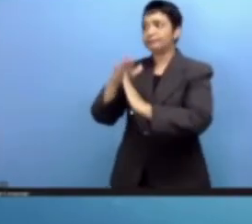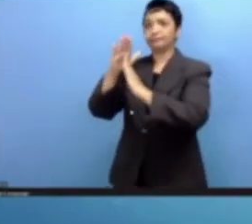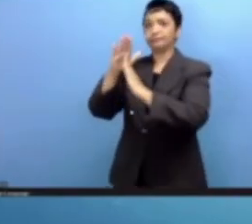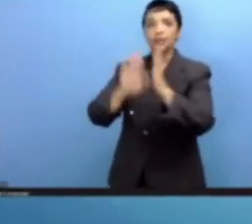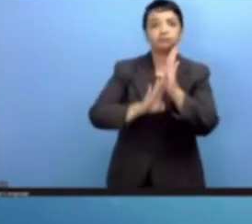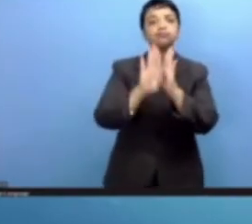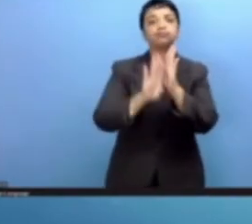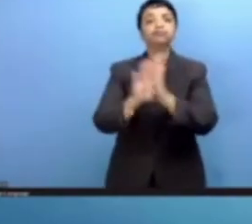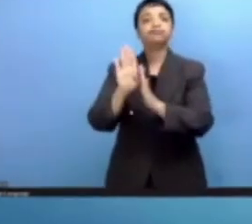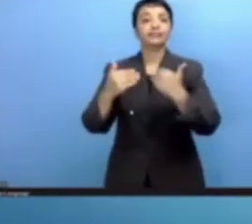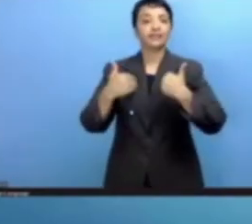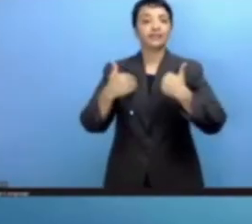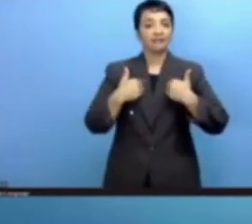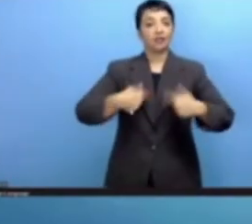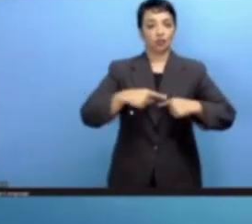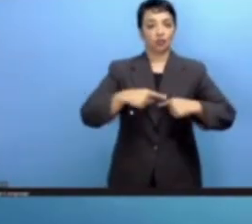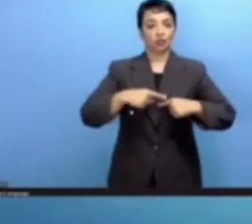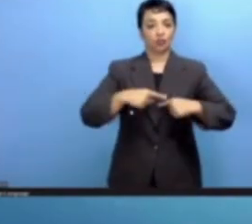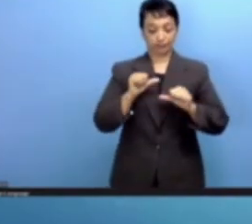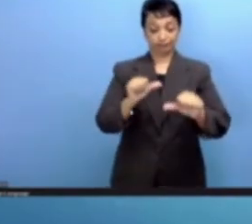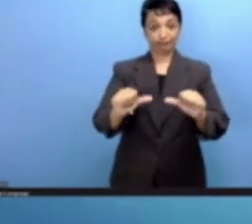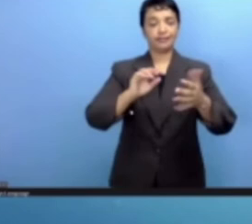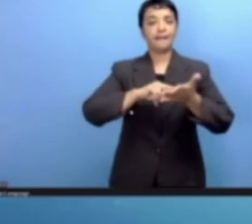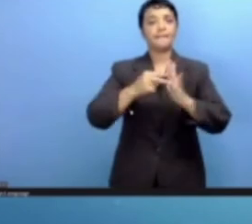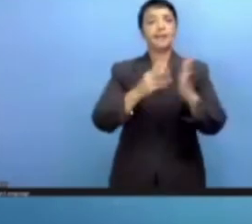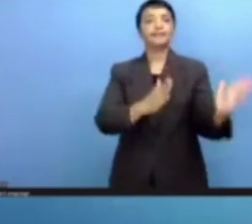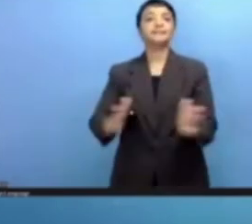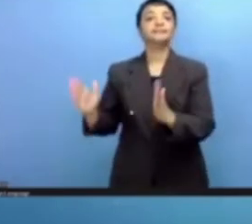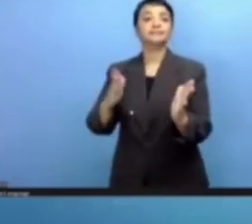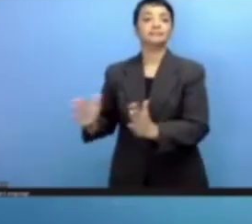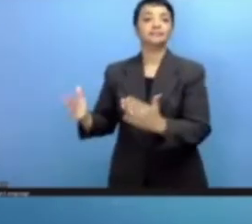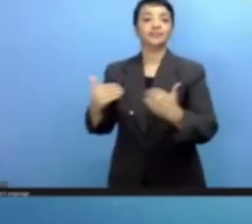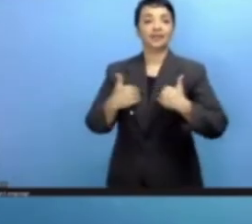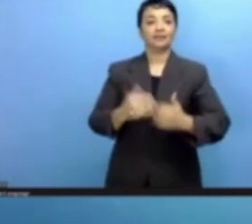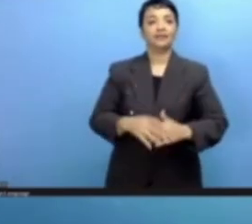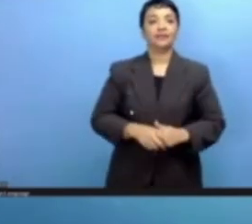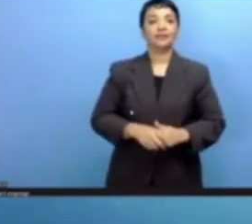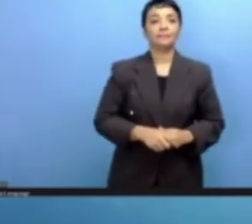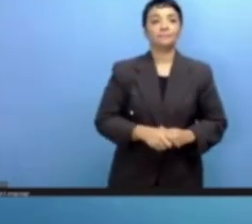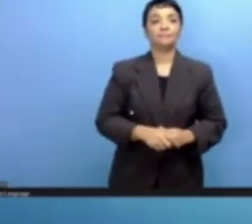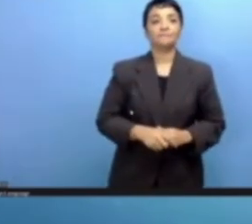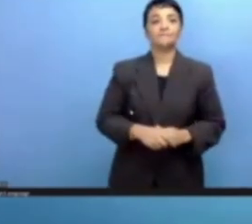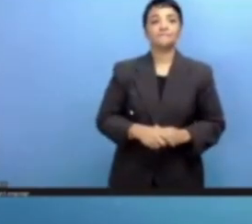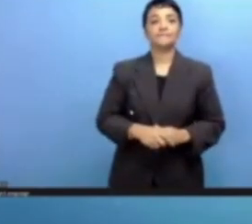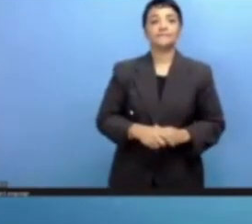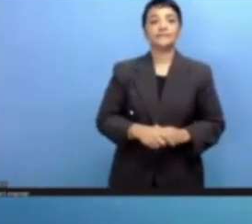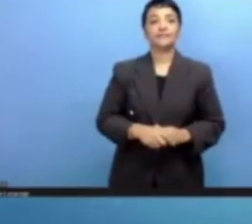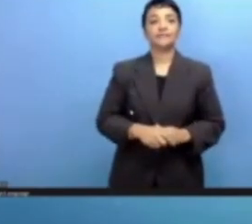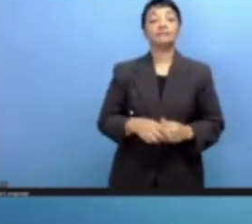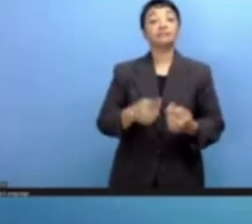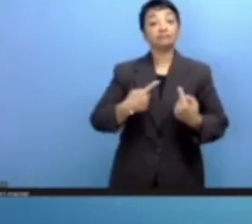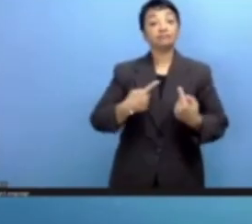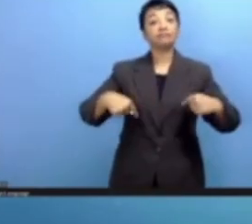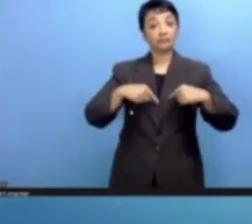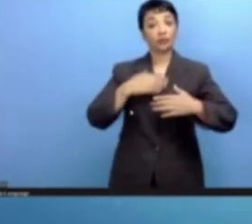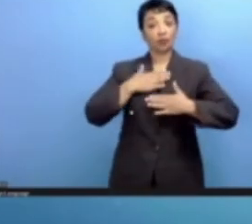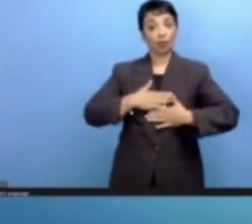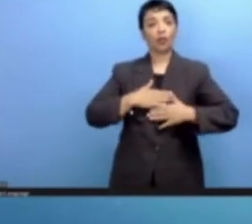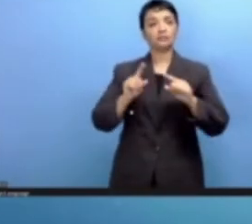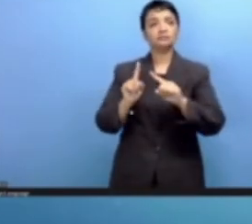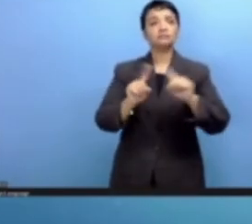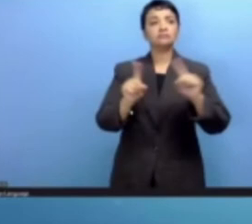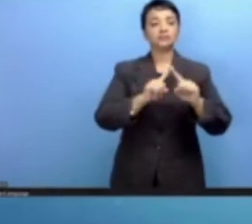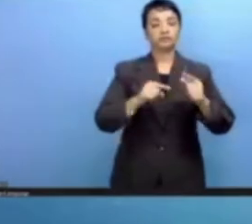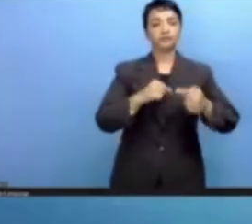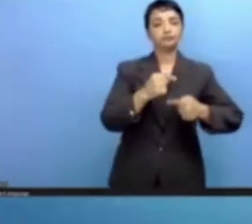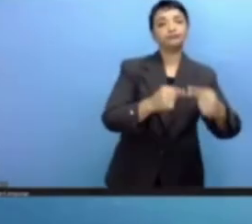بالسياحة وتعظيم المكتسبات من قطاع التعدين وأيضا العمل